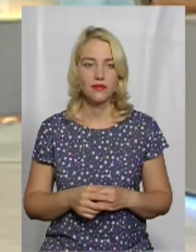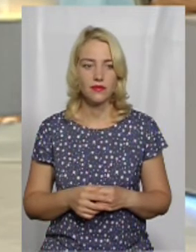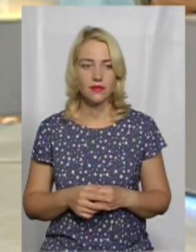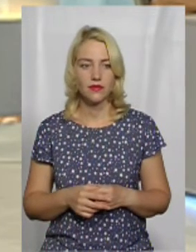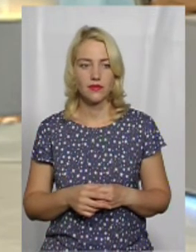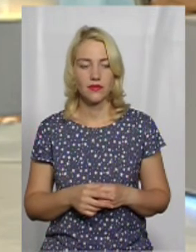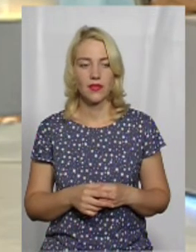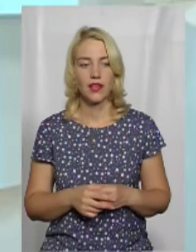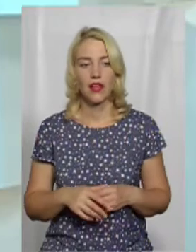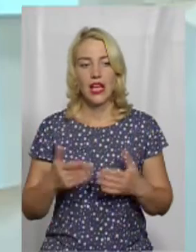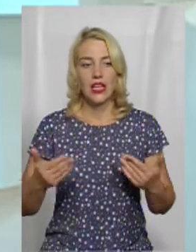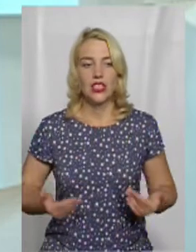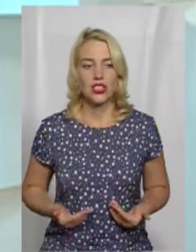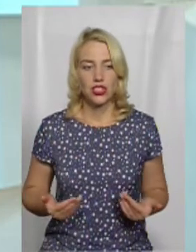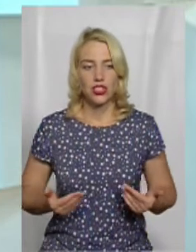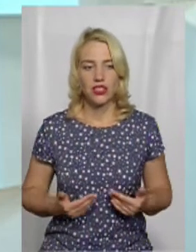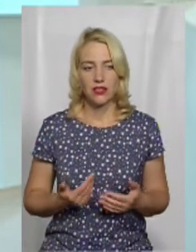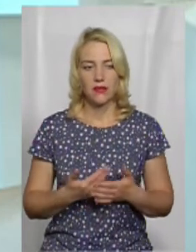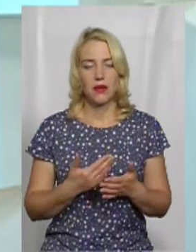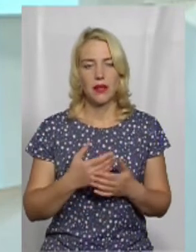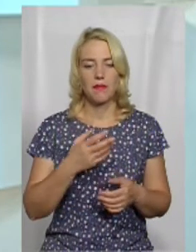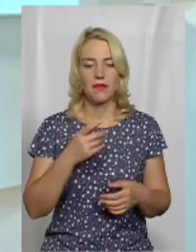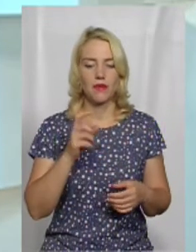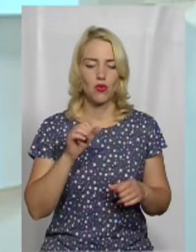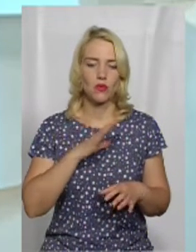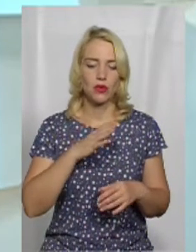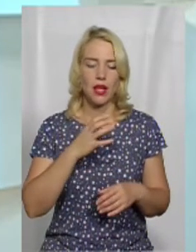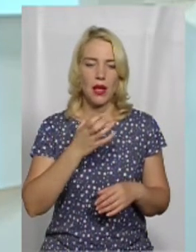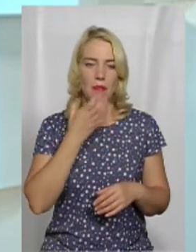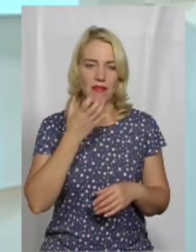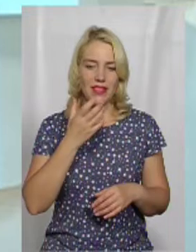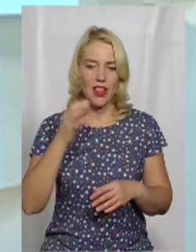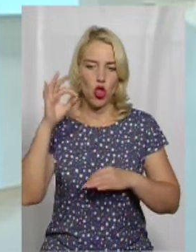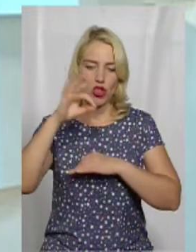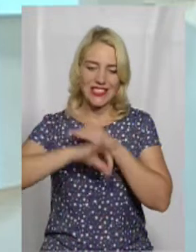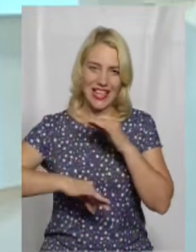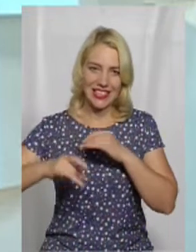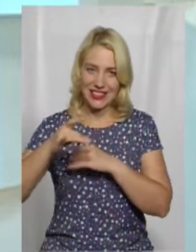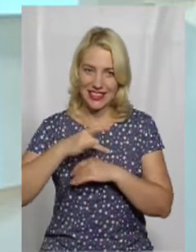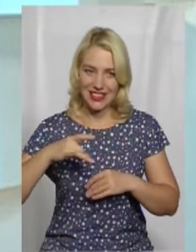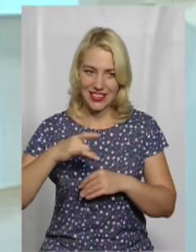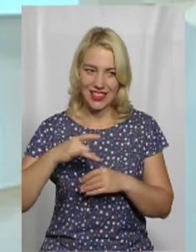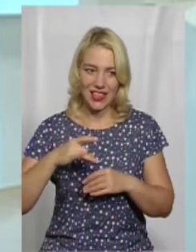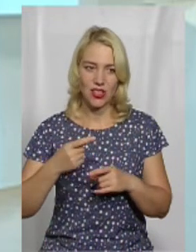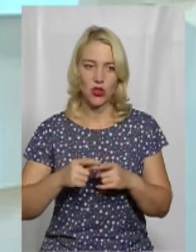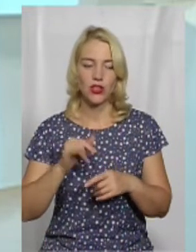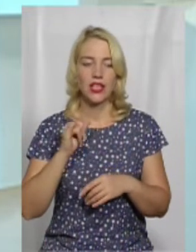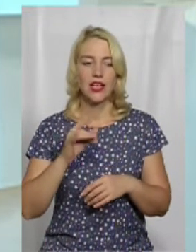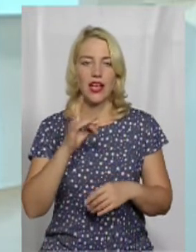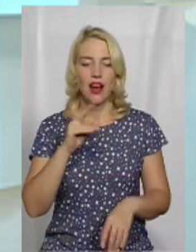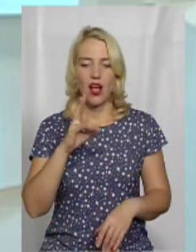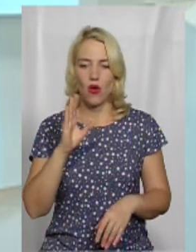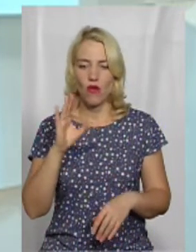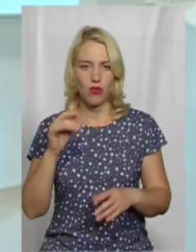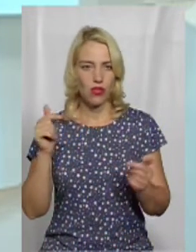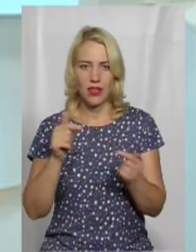Зламати певні надії життям, напевне, так, трошки південно-західного мікрорайону, там, чи мікрорайону Рахове, тому що там ми не знайшли, яких атаках, нам підійшли.